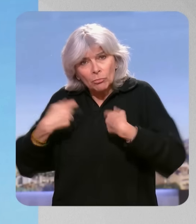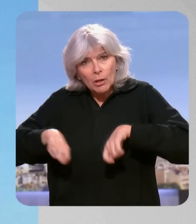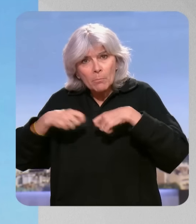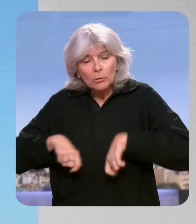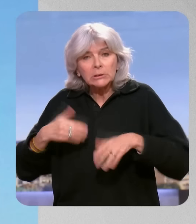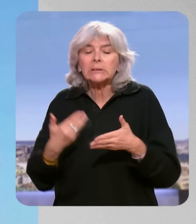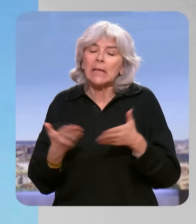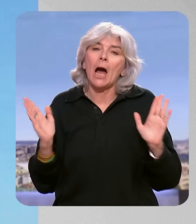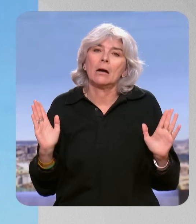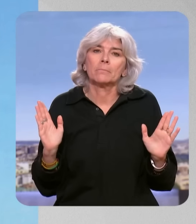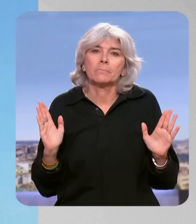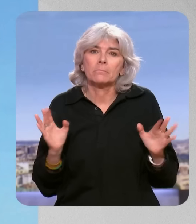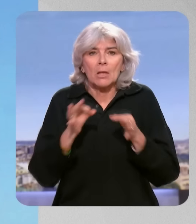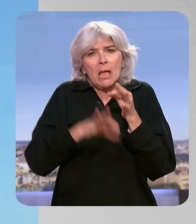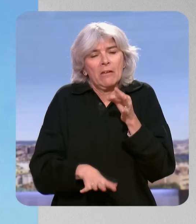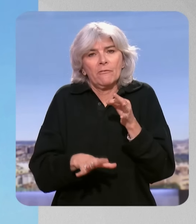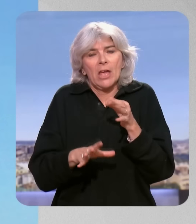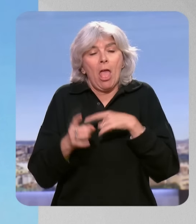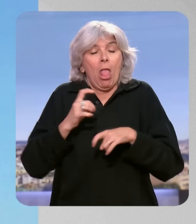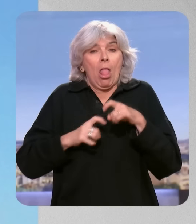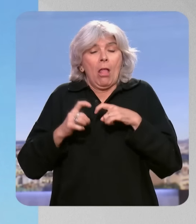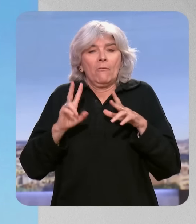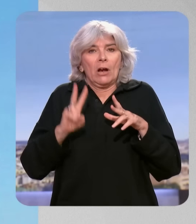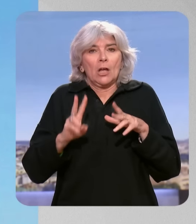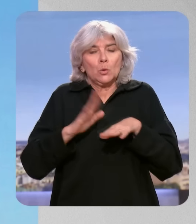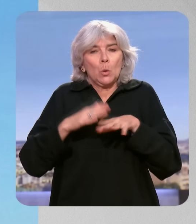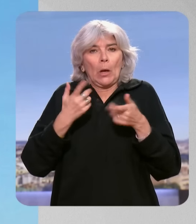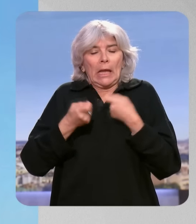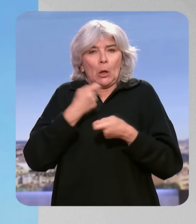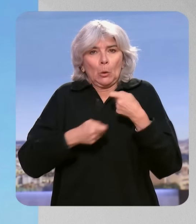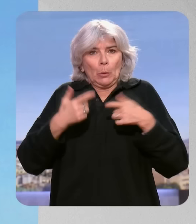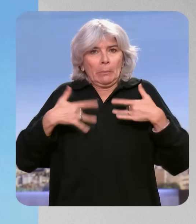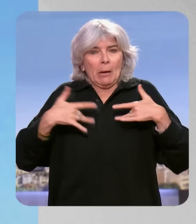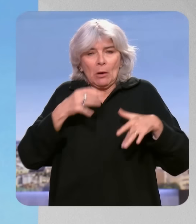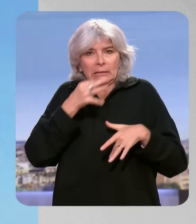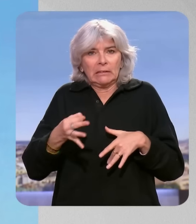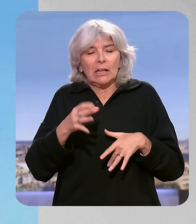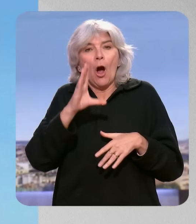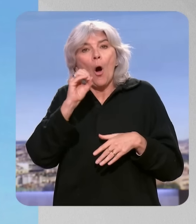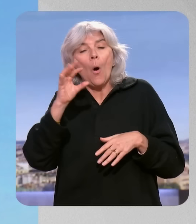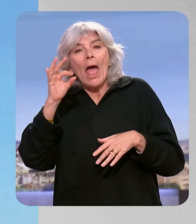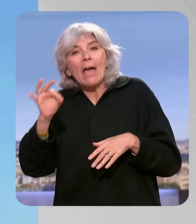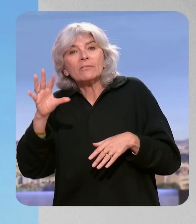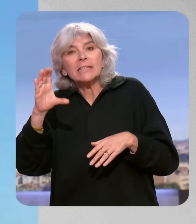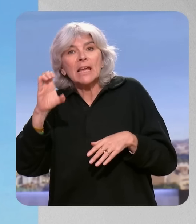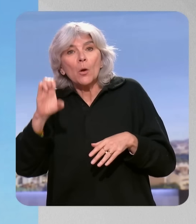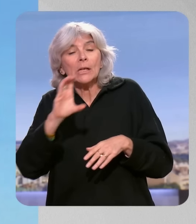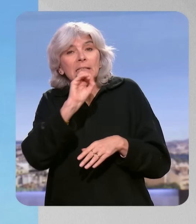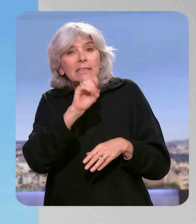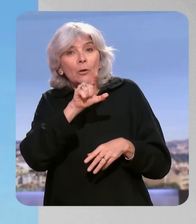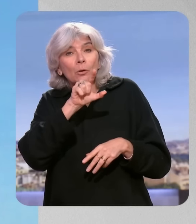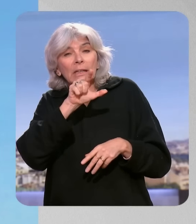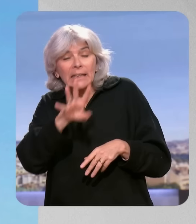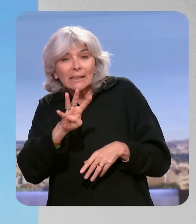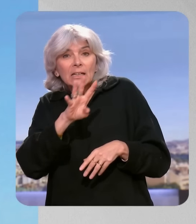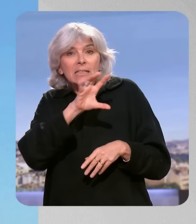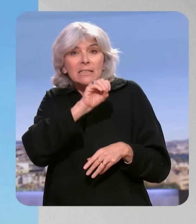aurait un effet récessif considérable sur l'économie. C'est pas moi qui le dis. L'OFCE l'estime à 0,4-0,5, c'est